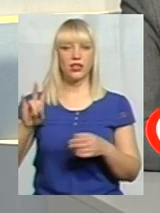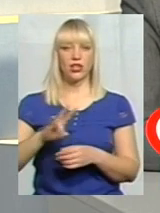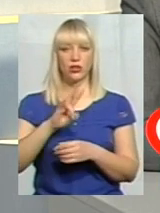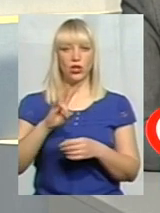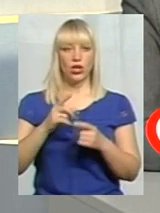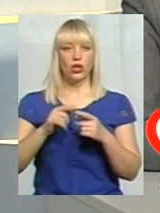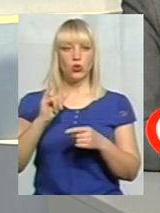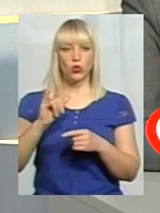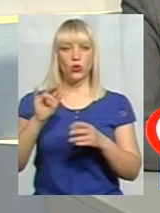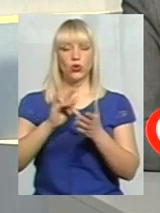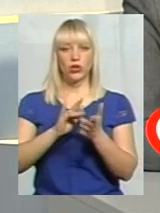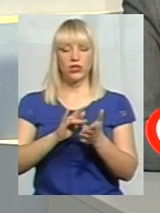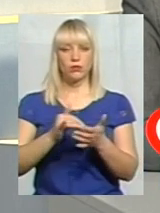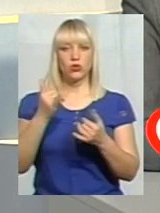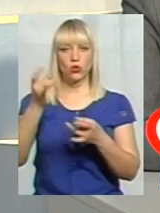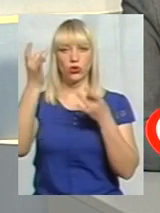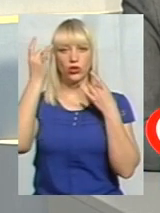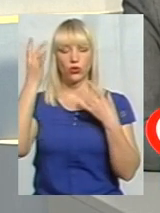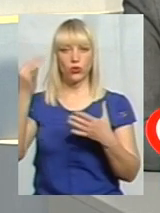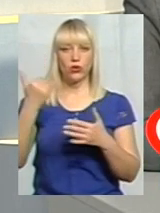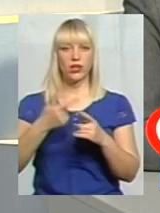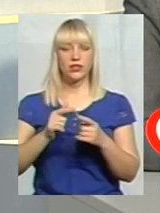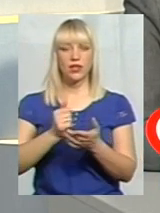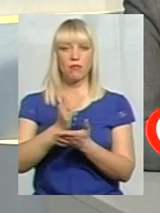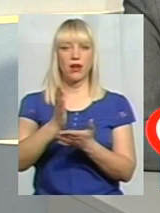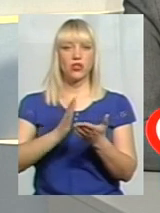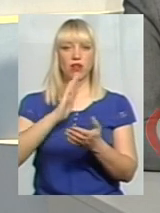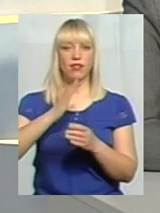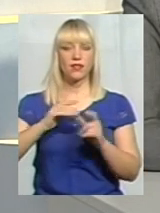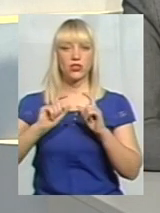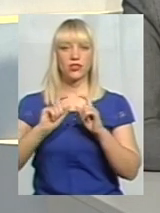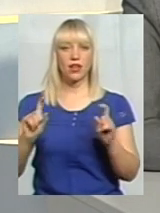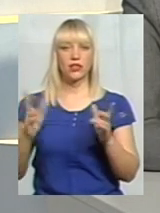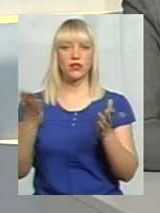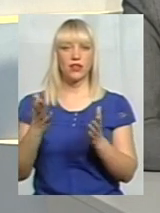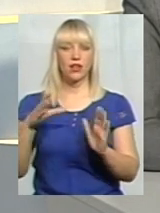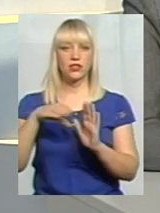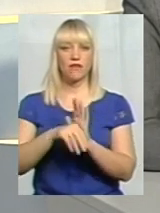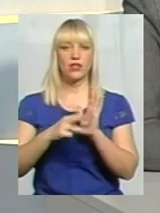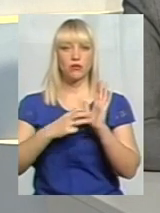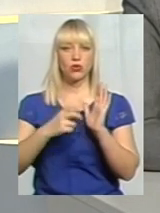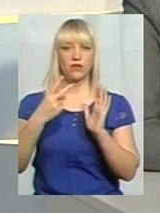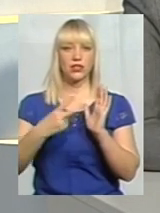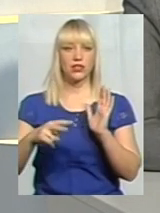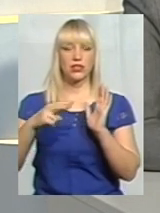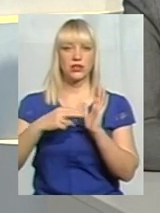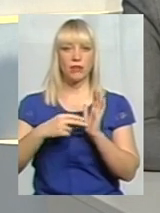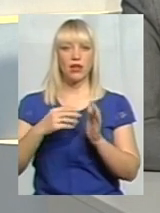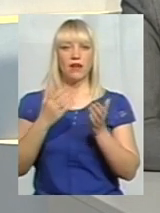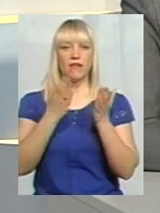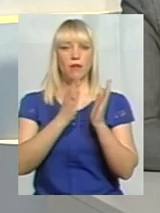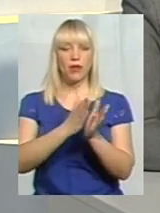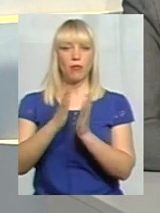адміністрації. Сьогодні культура – це мережа наших закладів, яка складається із 828 бібліотек,